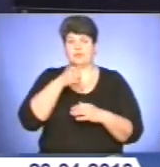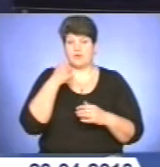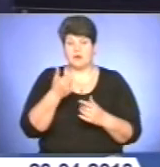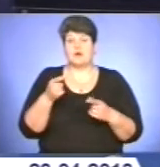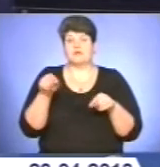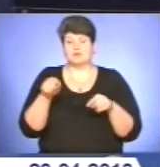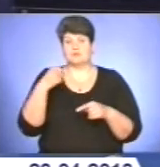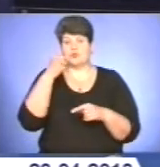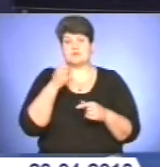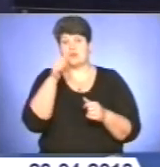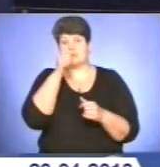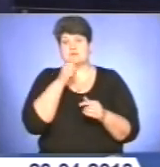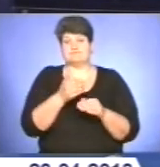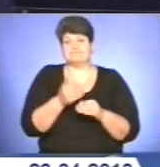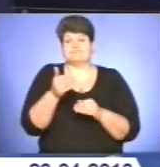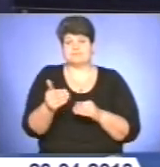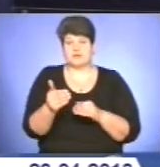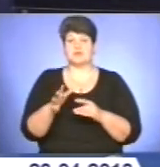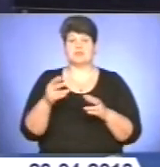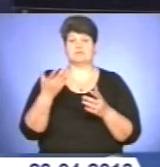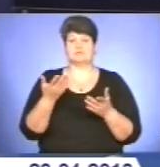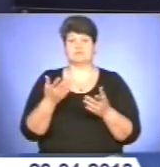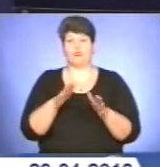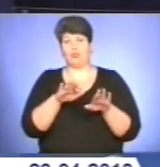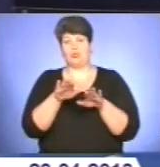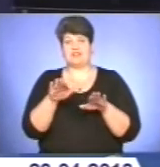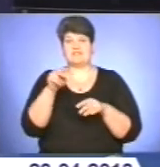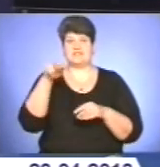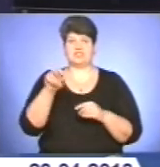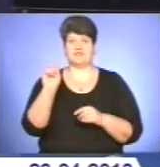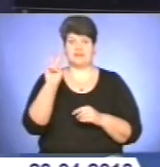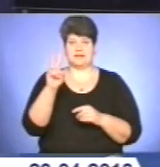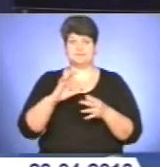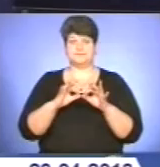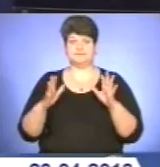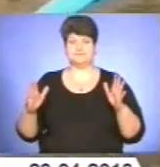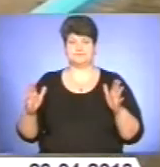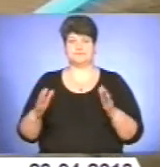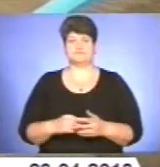вийшли на місяць пізніше, ніж у 2012-му. Деталі у сюжеті.